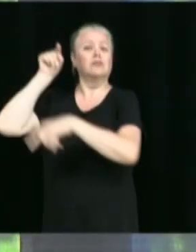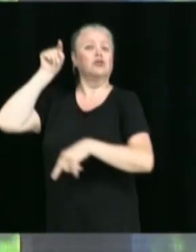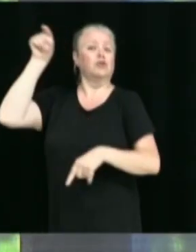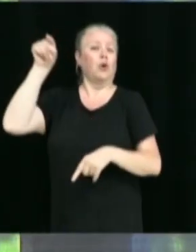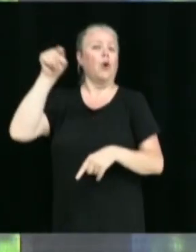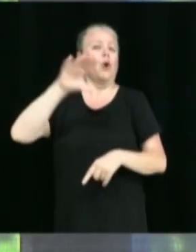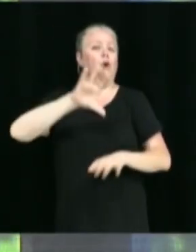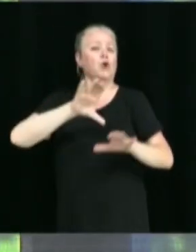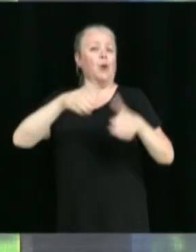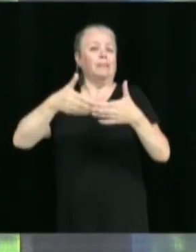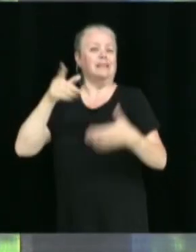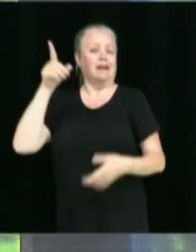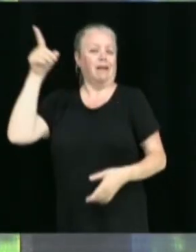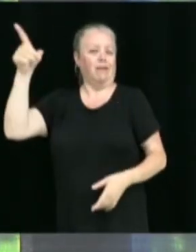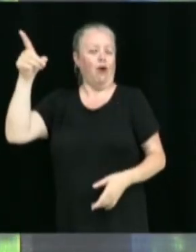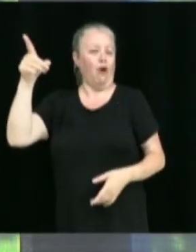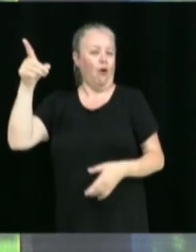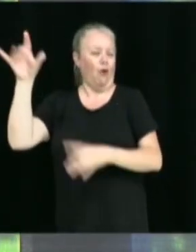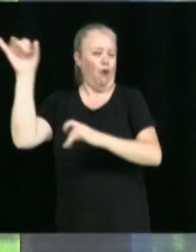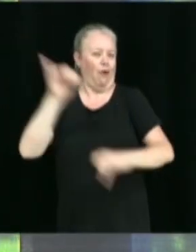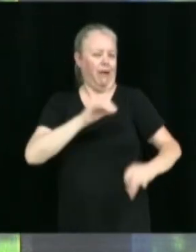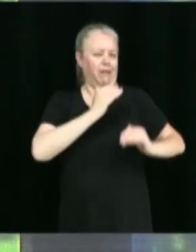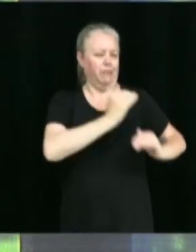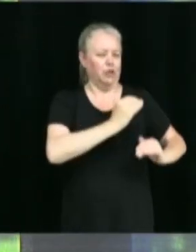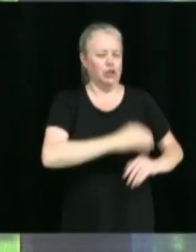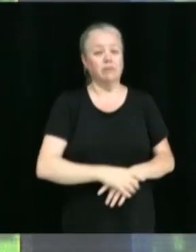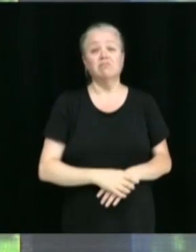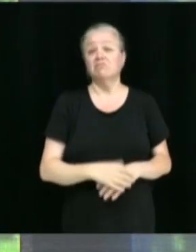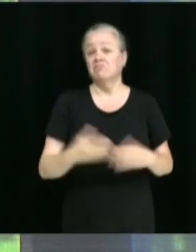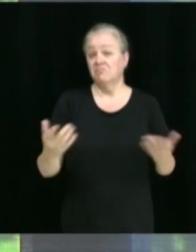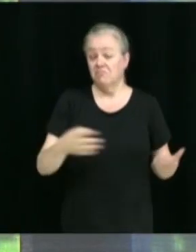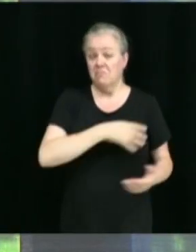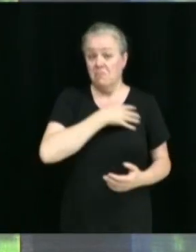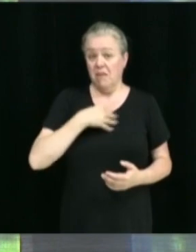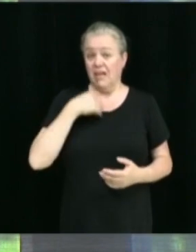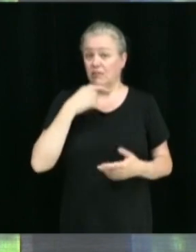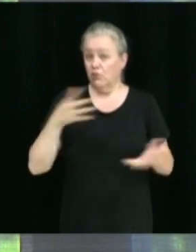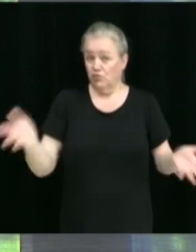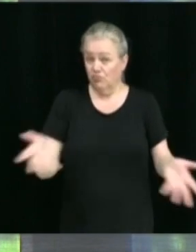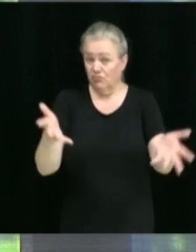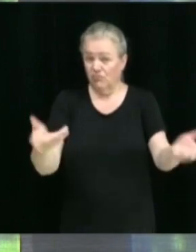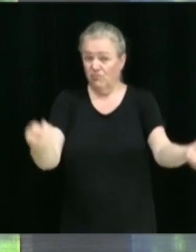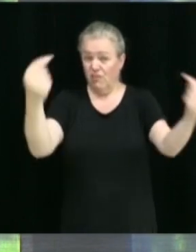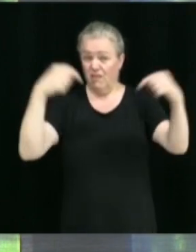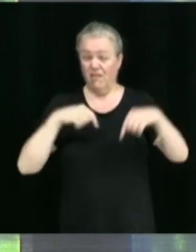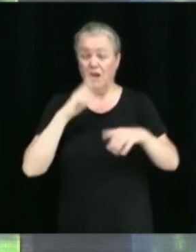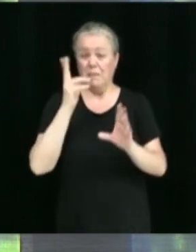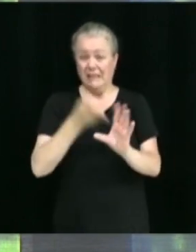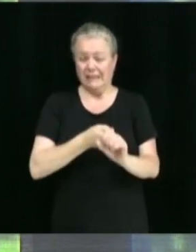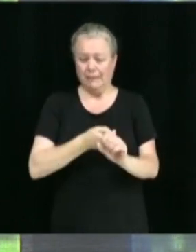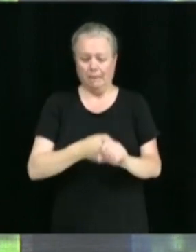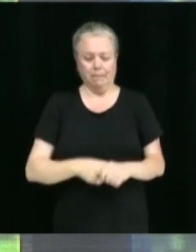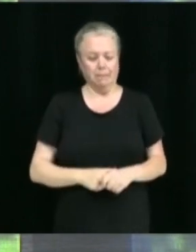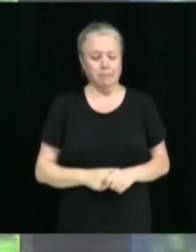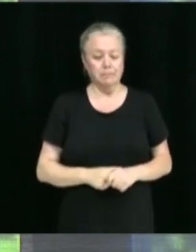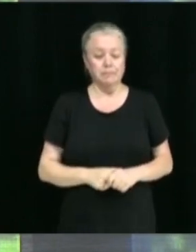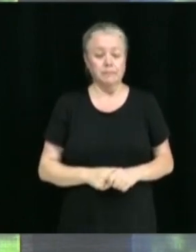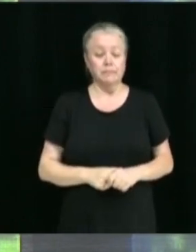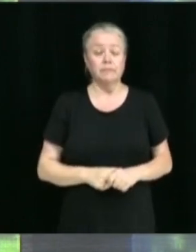Assurément. Puis j'invite toute la population à participer aux activités entourant la Journée mondiale du réfugié.